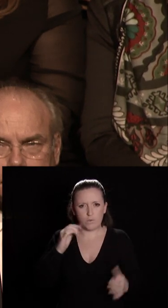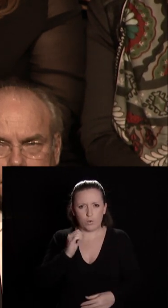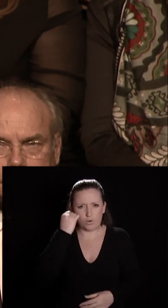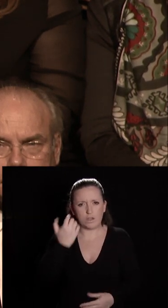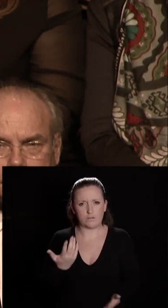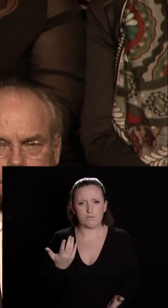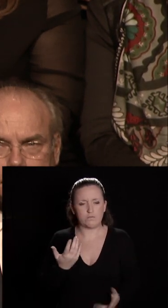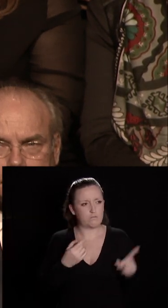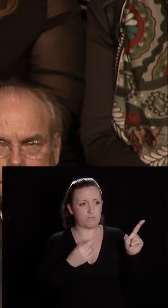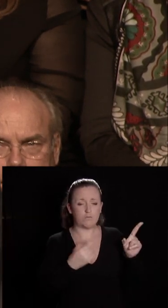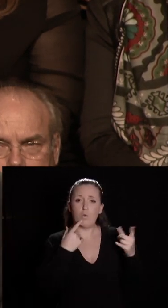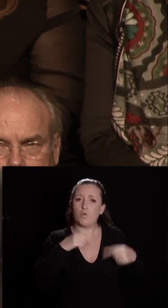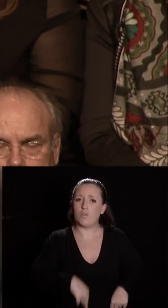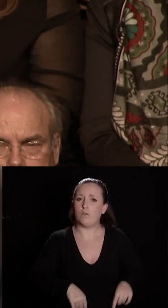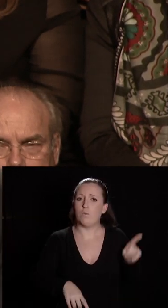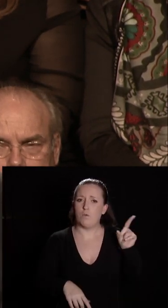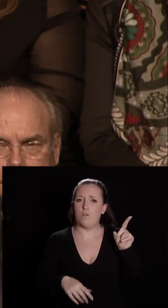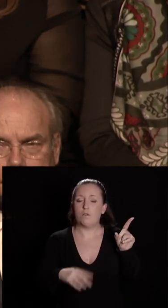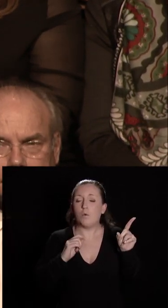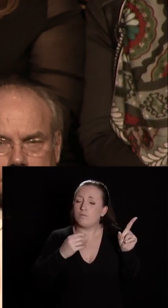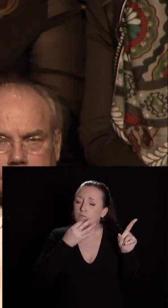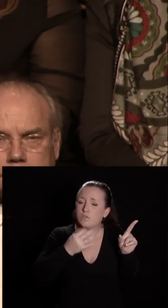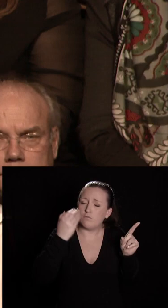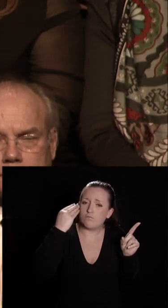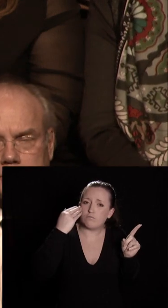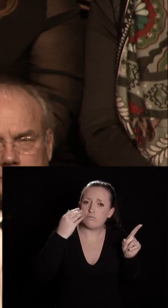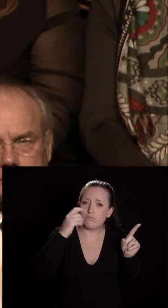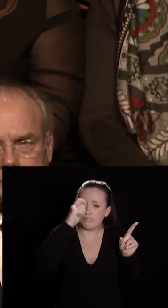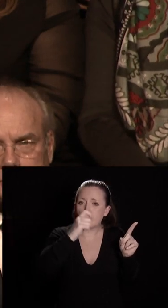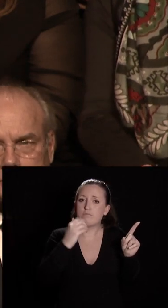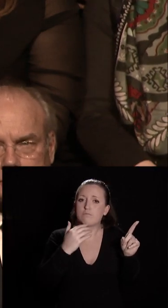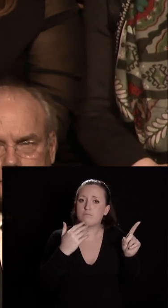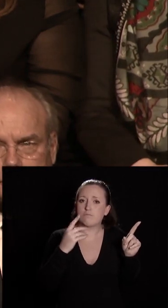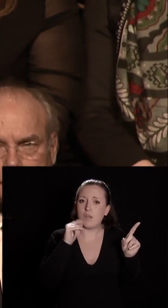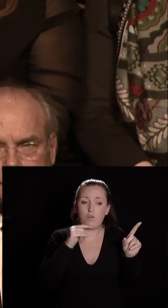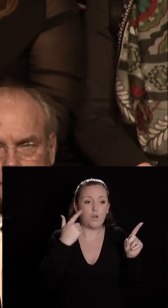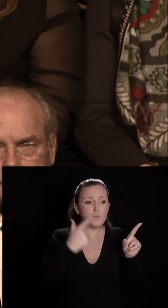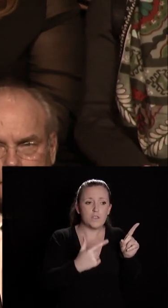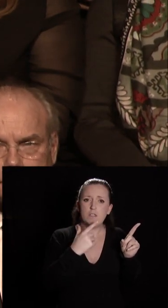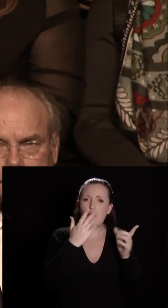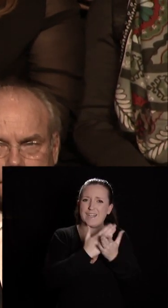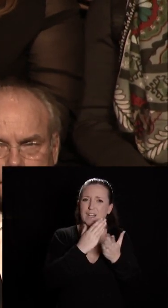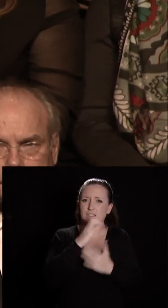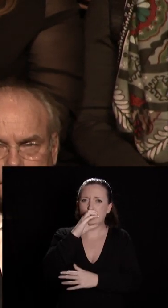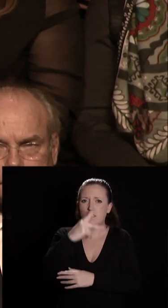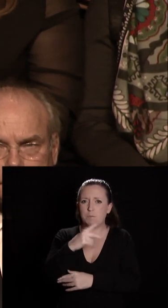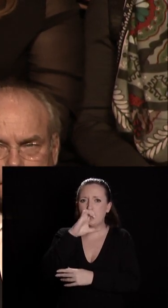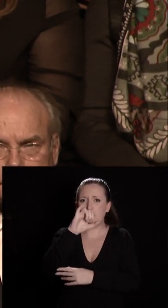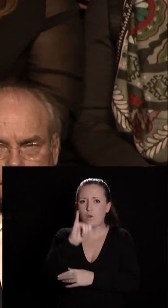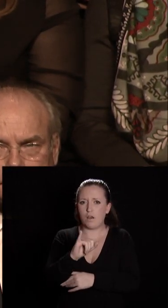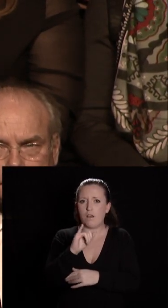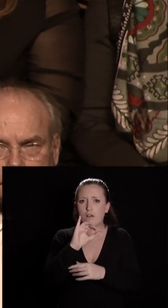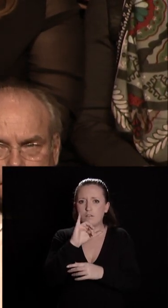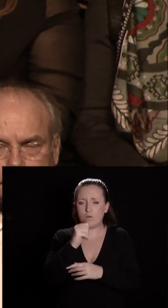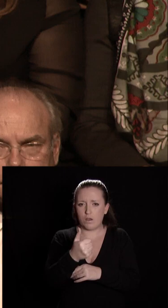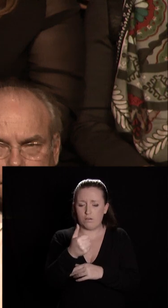dont je salue par ailleurs l'effort quand il s'agit de dédoubler les classes de CP et de CE1, n'est pas donné à cette réforme essentielle